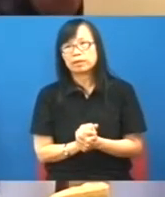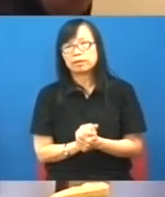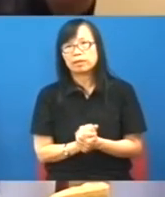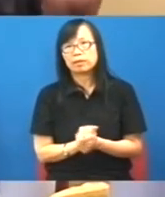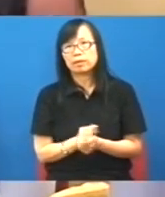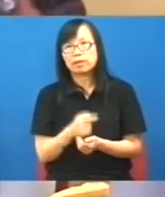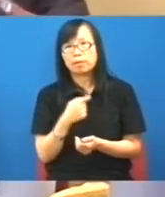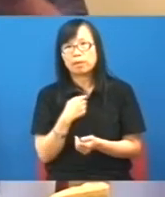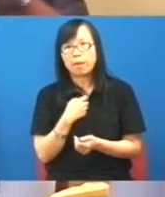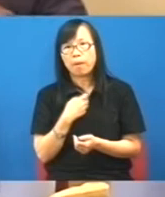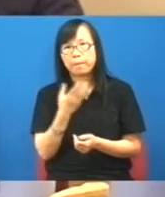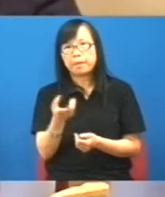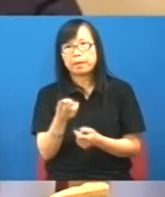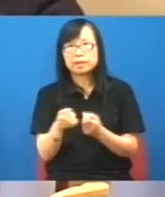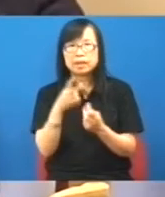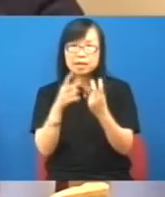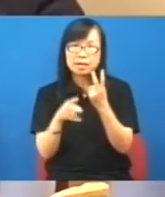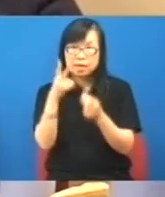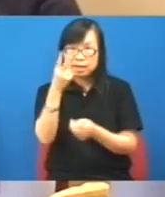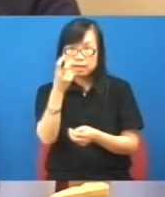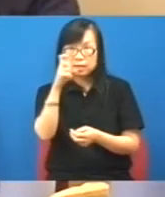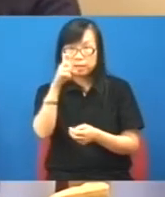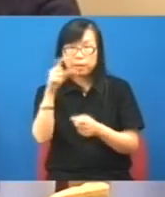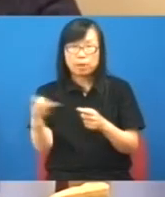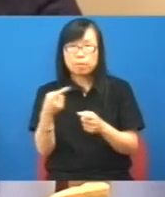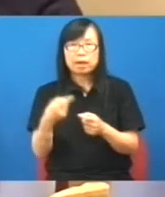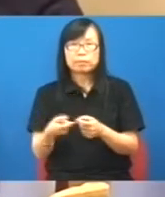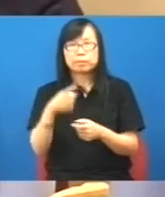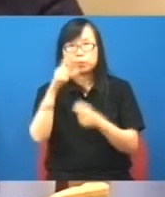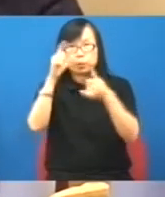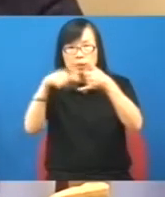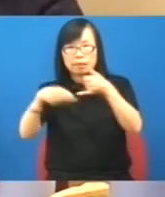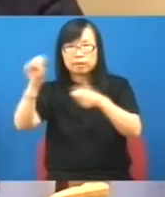我給你二十九萬人每人加多一千一